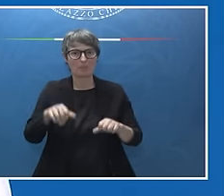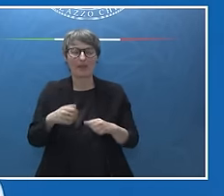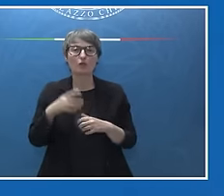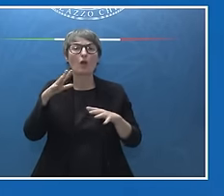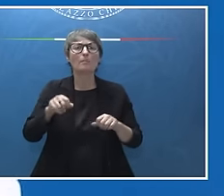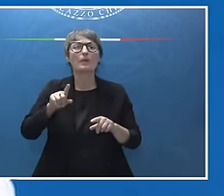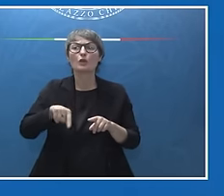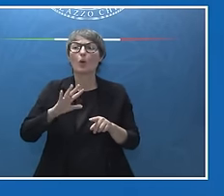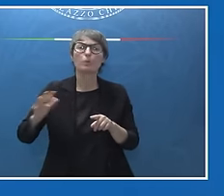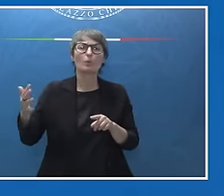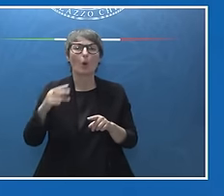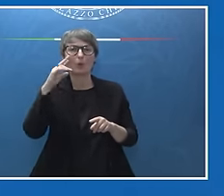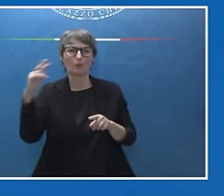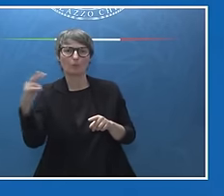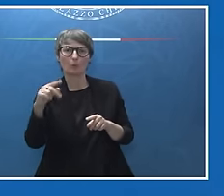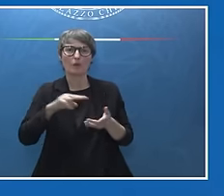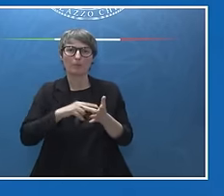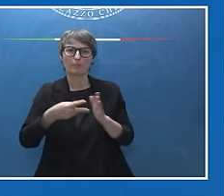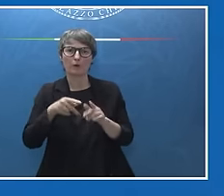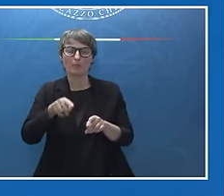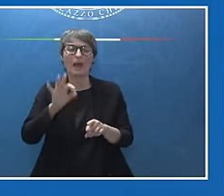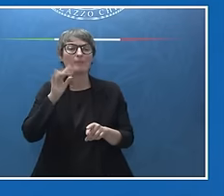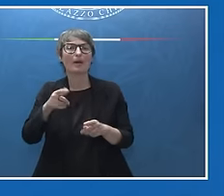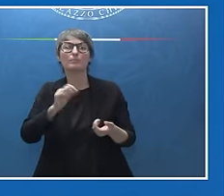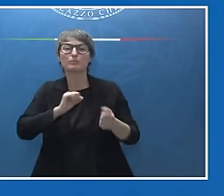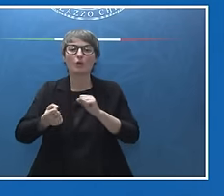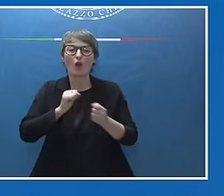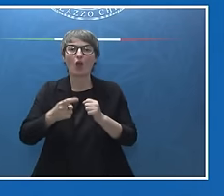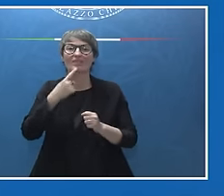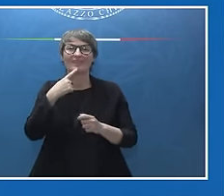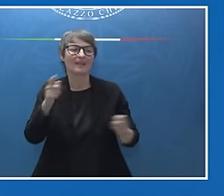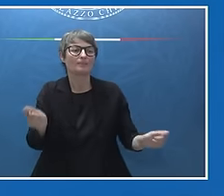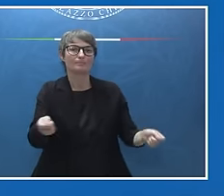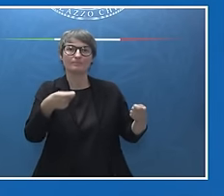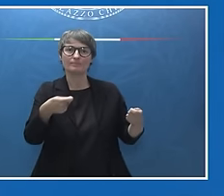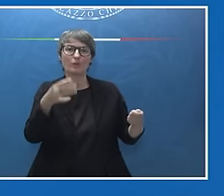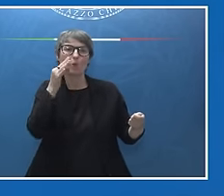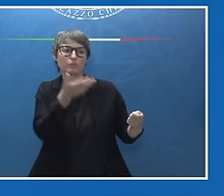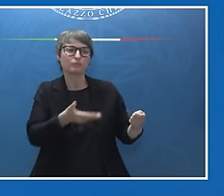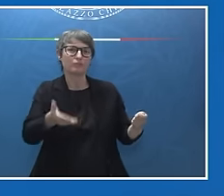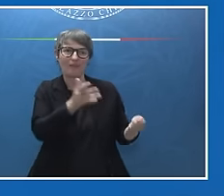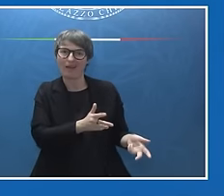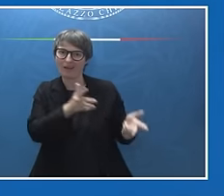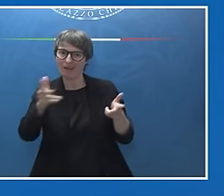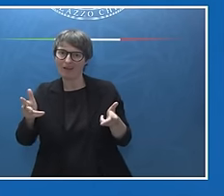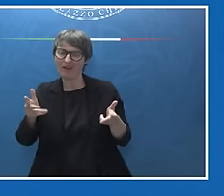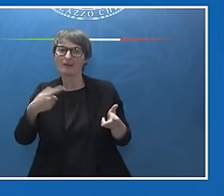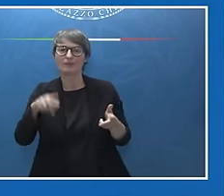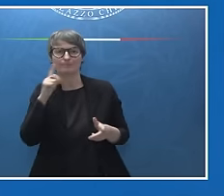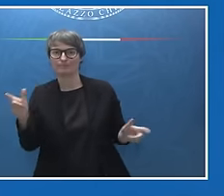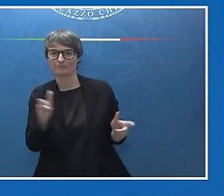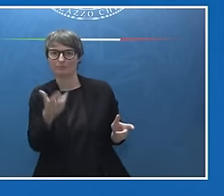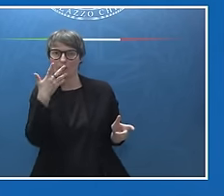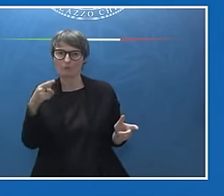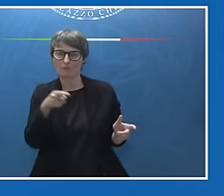di questo problema, che è la lotta contro i trafficanti di esseri umani. Abbiamo convenuto che sia necessario